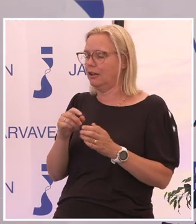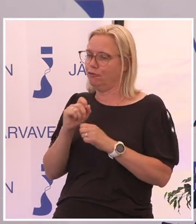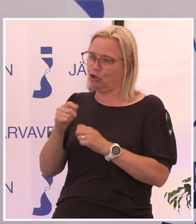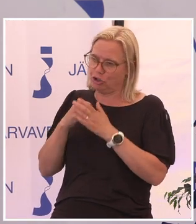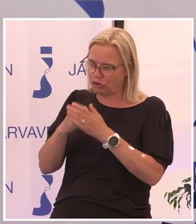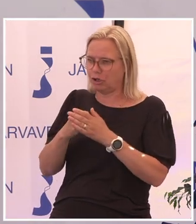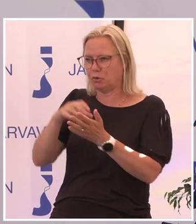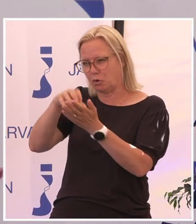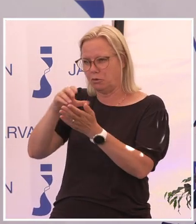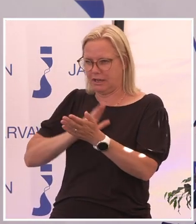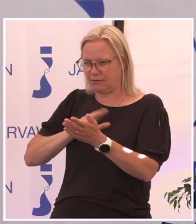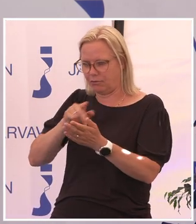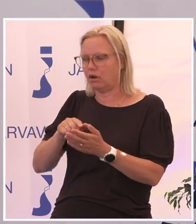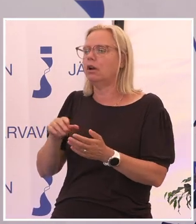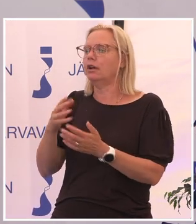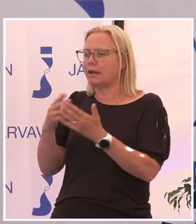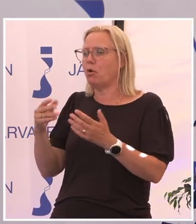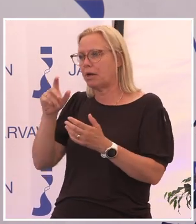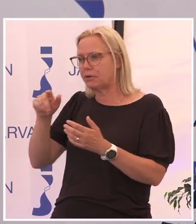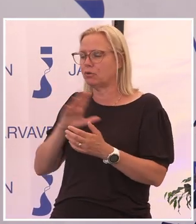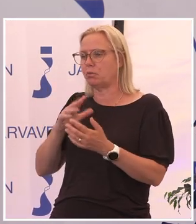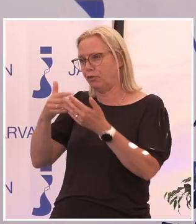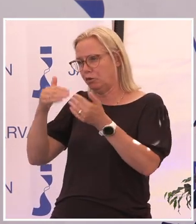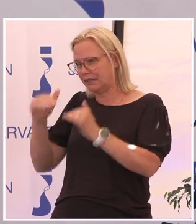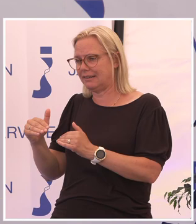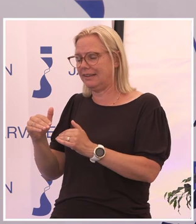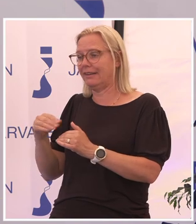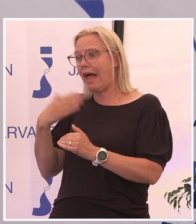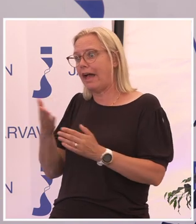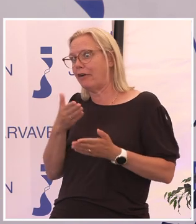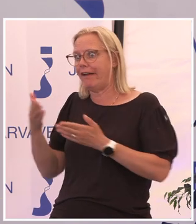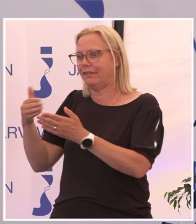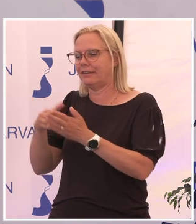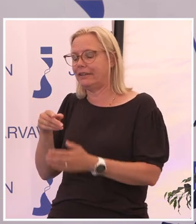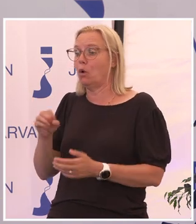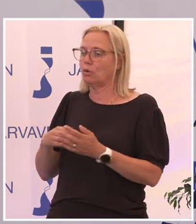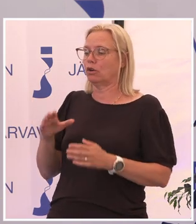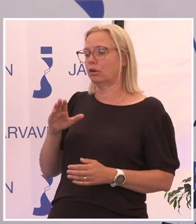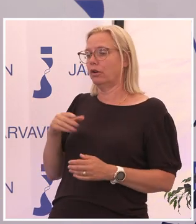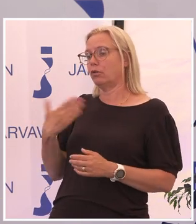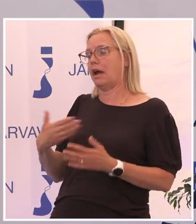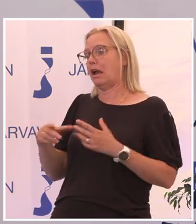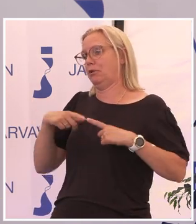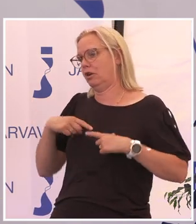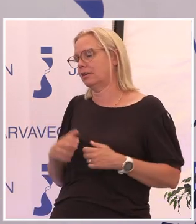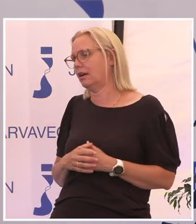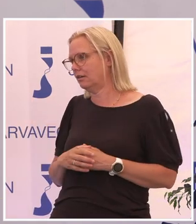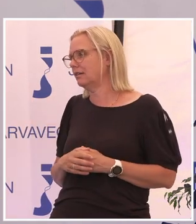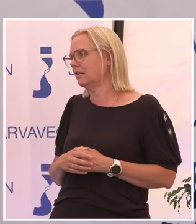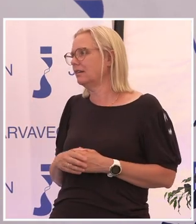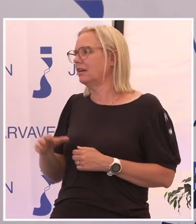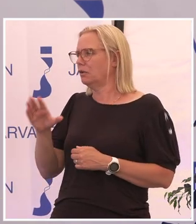som ju kommunen ansvarar, där många människor för kursansättning är tyvärr hänvisade till på grund av arbetslöshet. De ser fortfarande